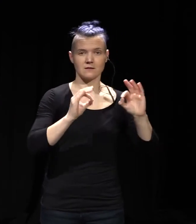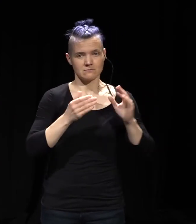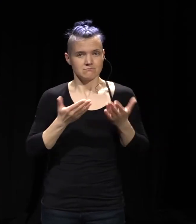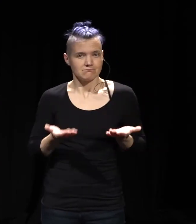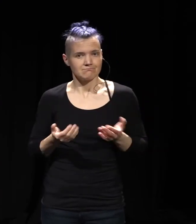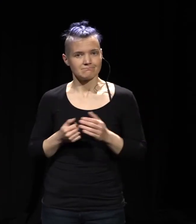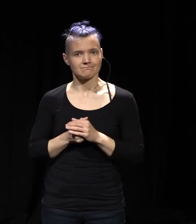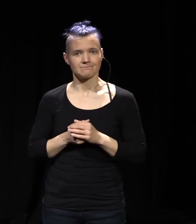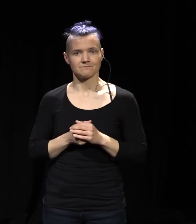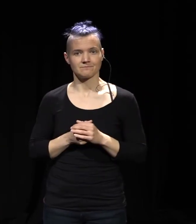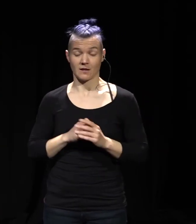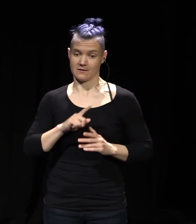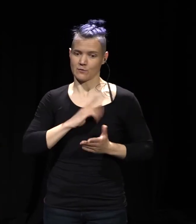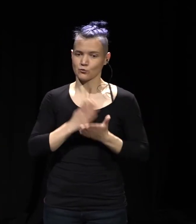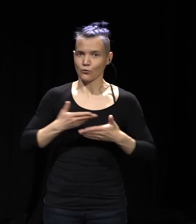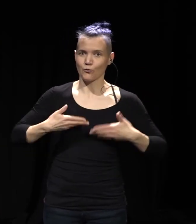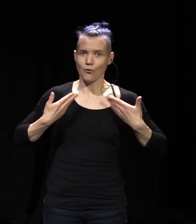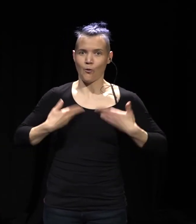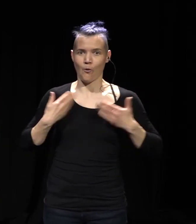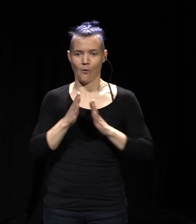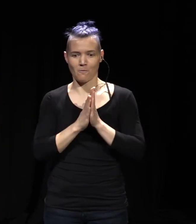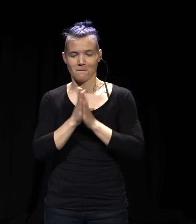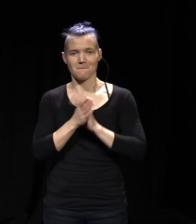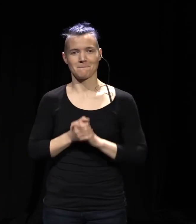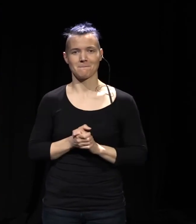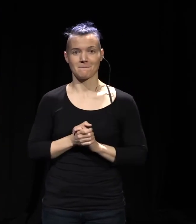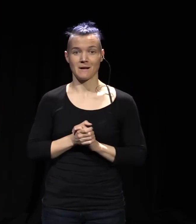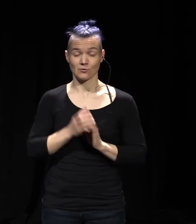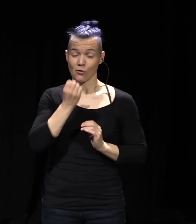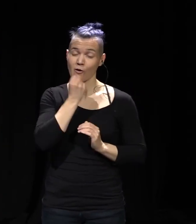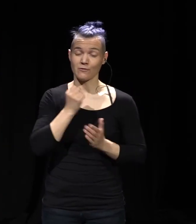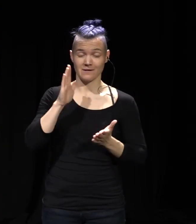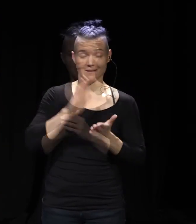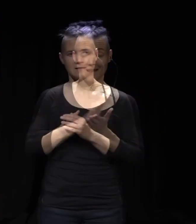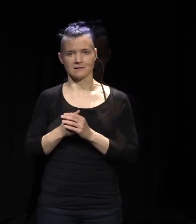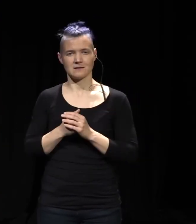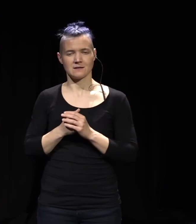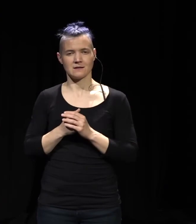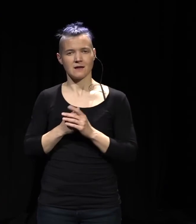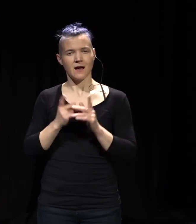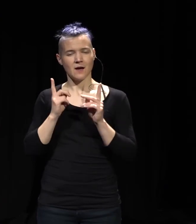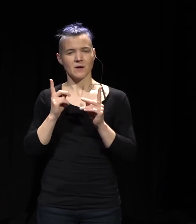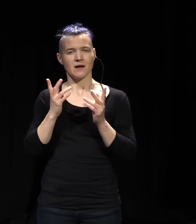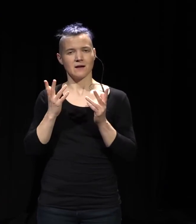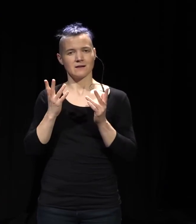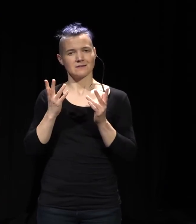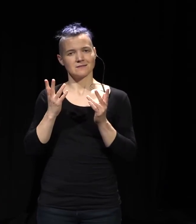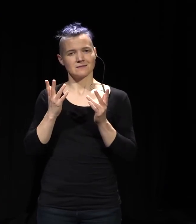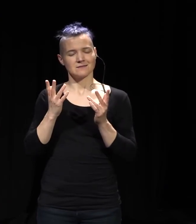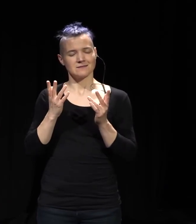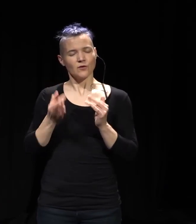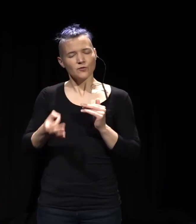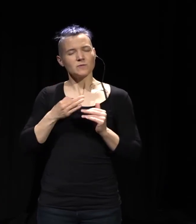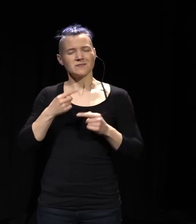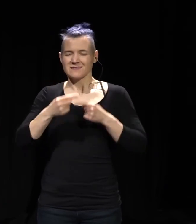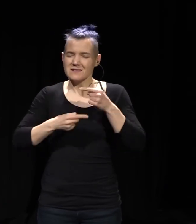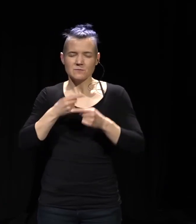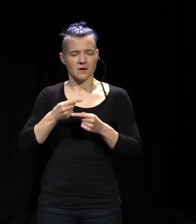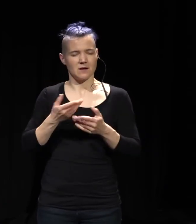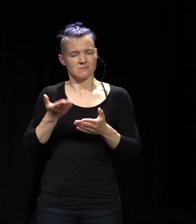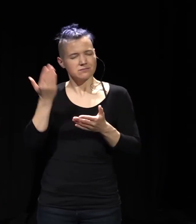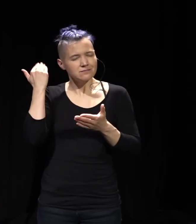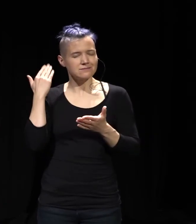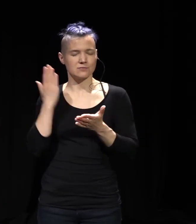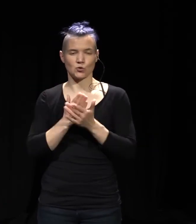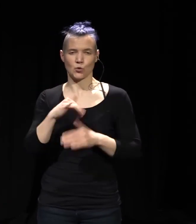also ich freue mich drauf, wenn es klappt. Aber was mich eben schon interessiert hat, war